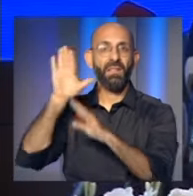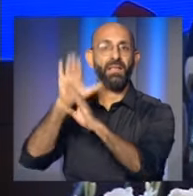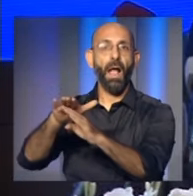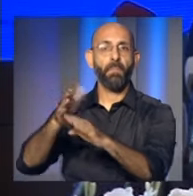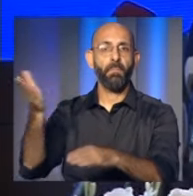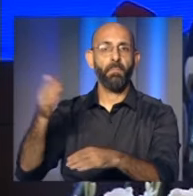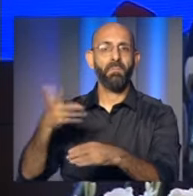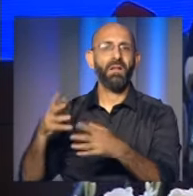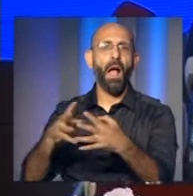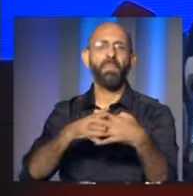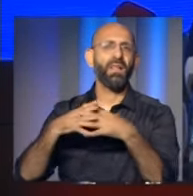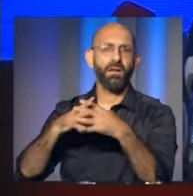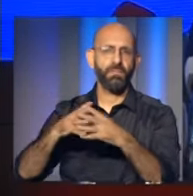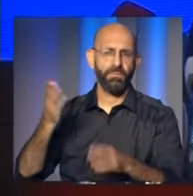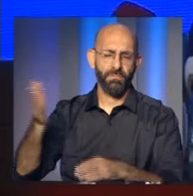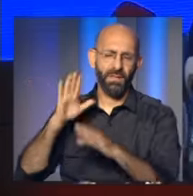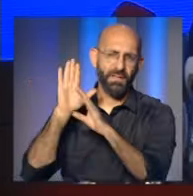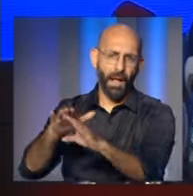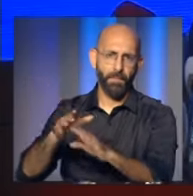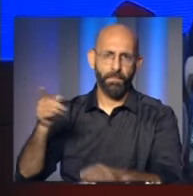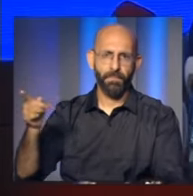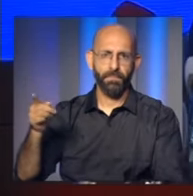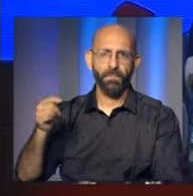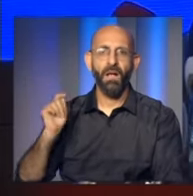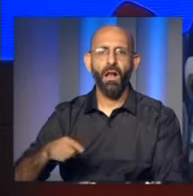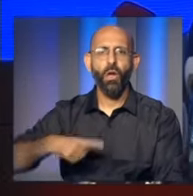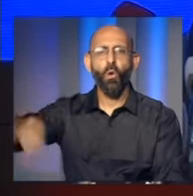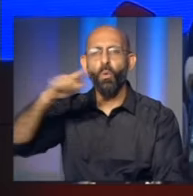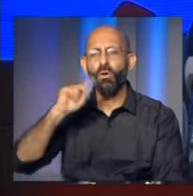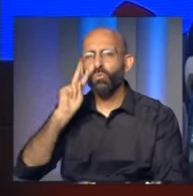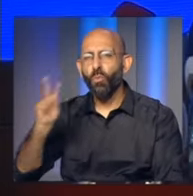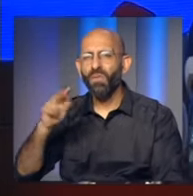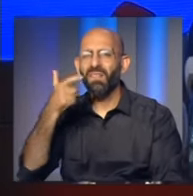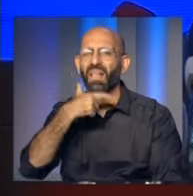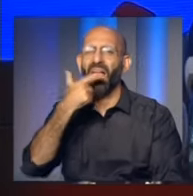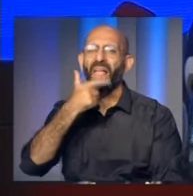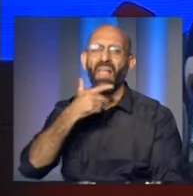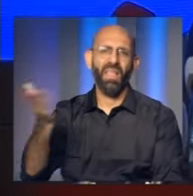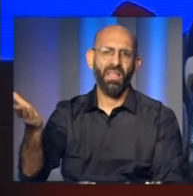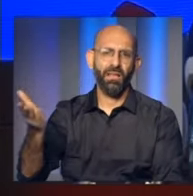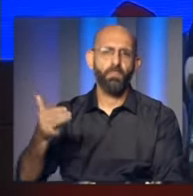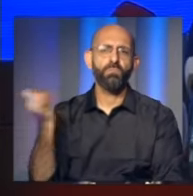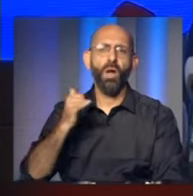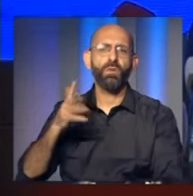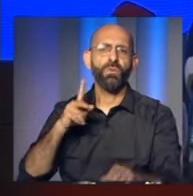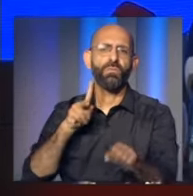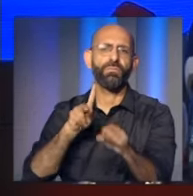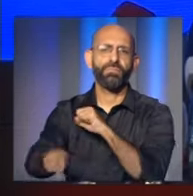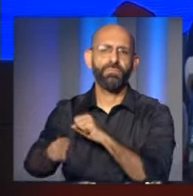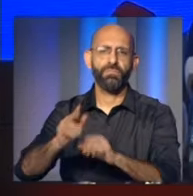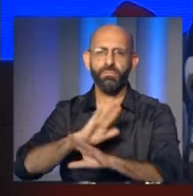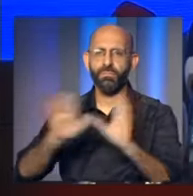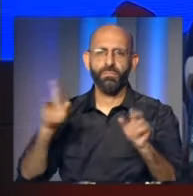ودعميه الغربيين خاصة الولايات المتحدة قدرة لفعل شيء يجب